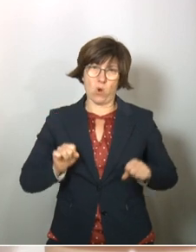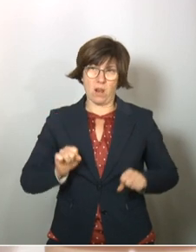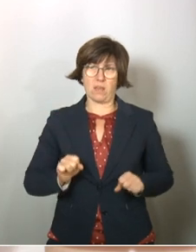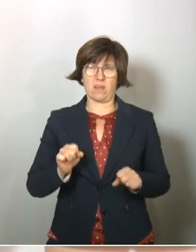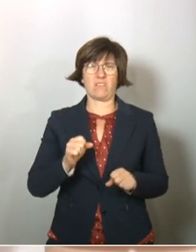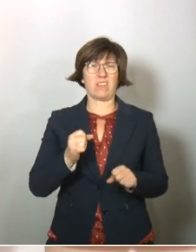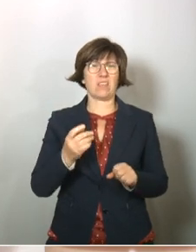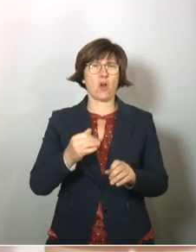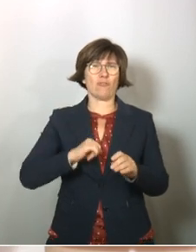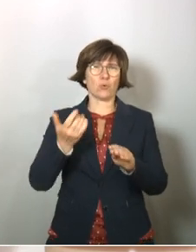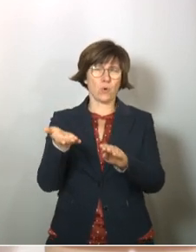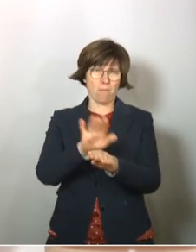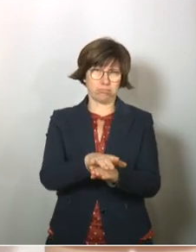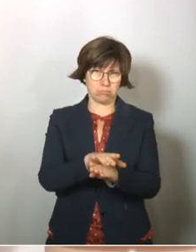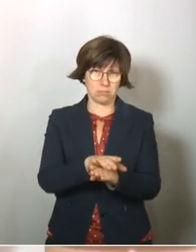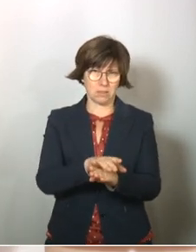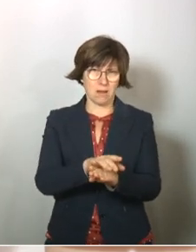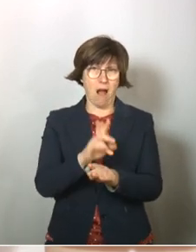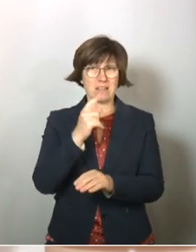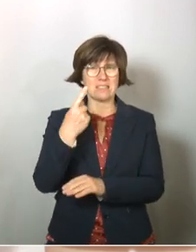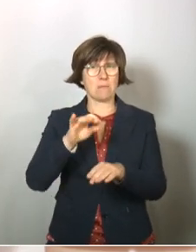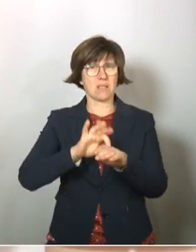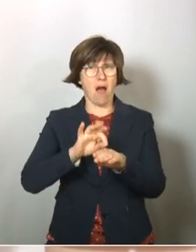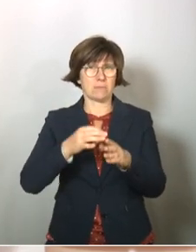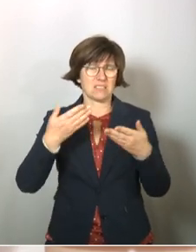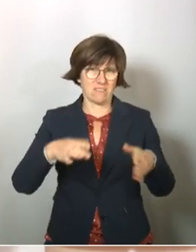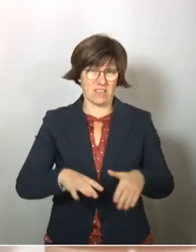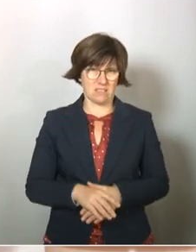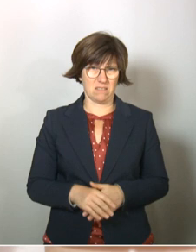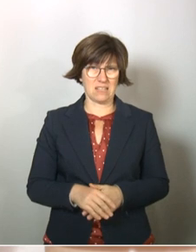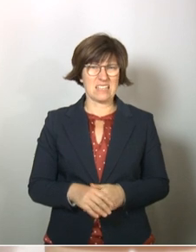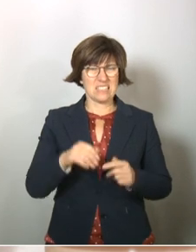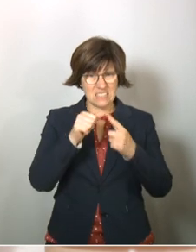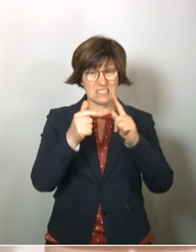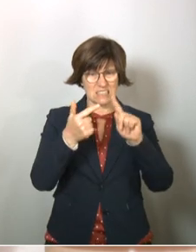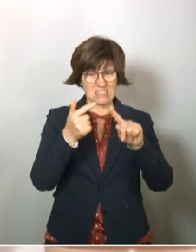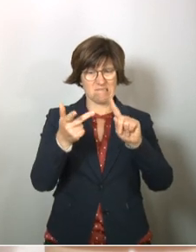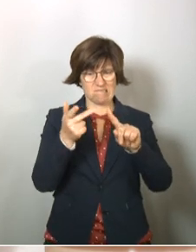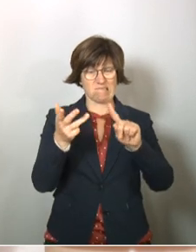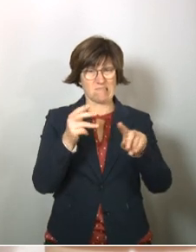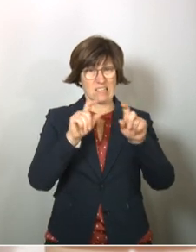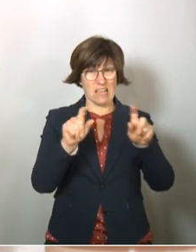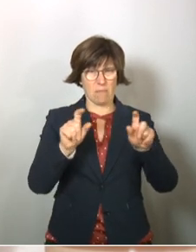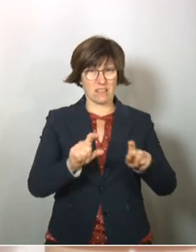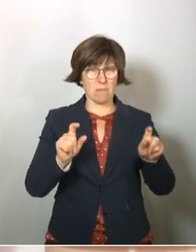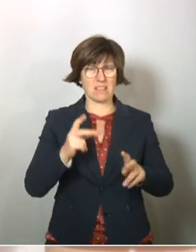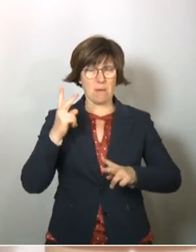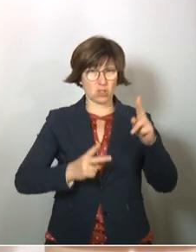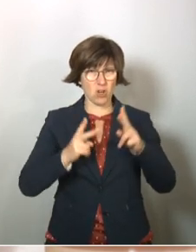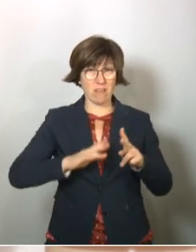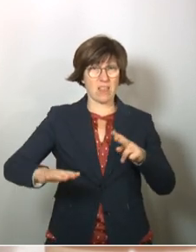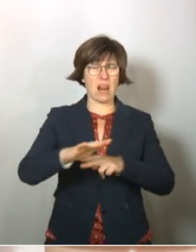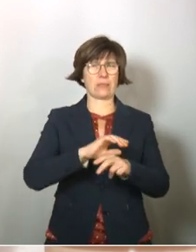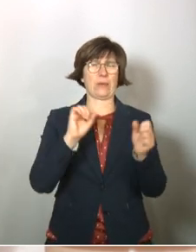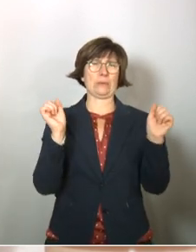sehr viel früher sterben werden, als wenn sie sich zum Arzt getraut hätten. Dieses alles ist ein Schaden, der unserem